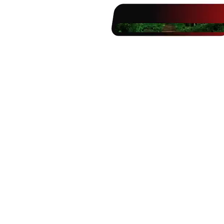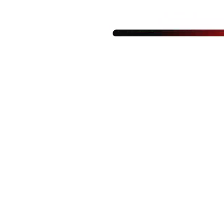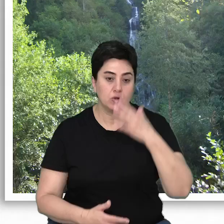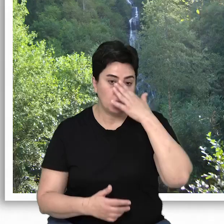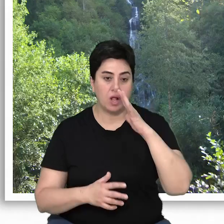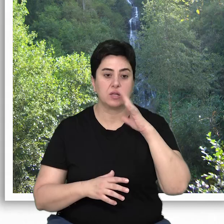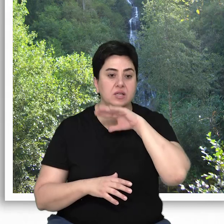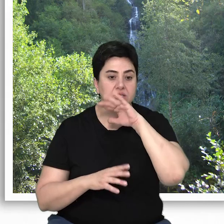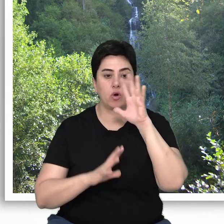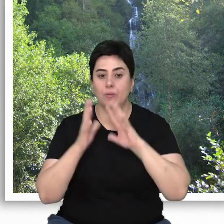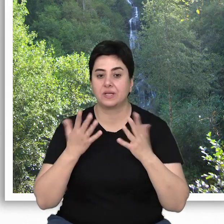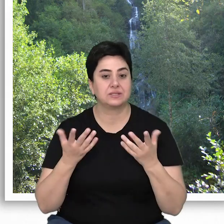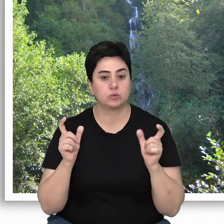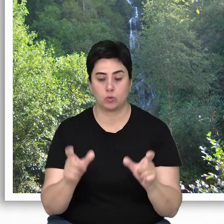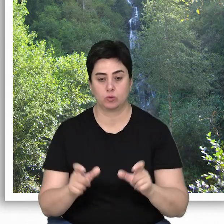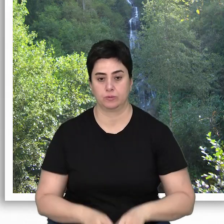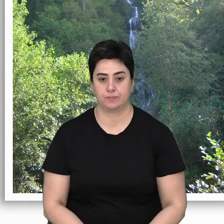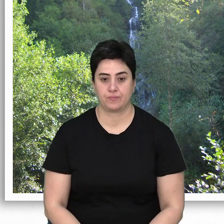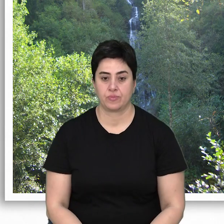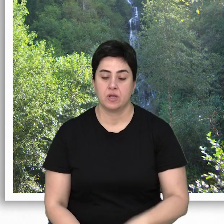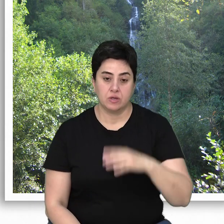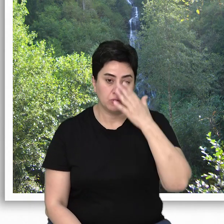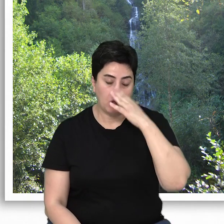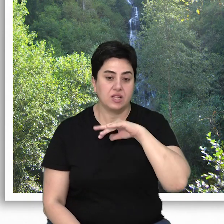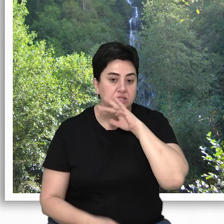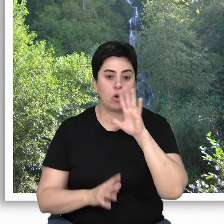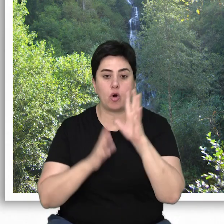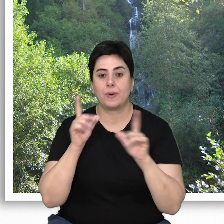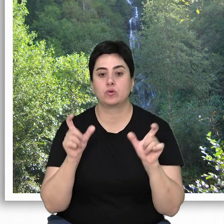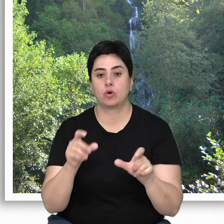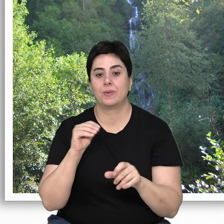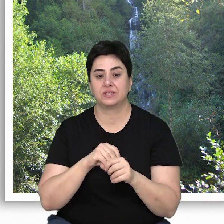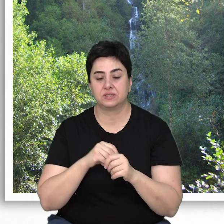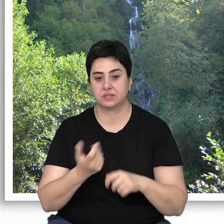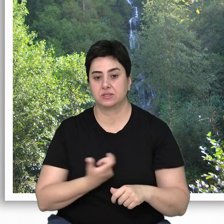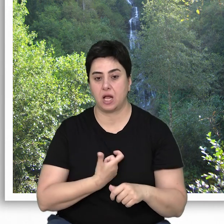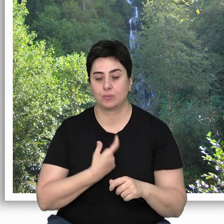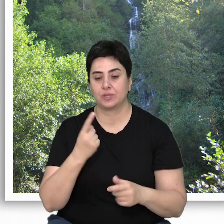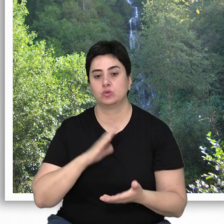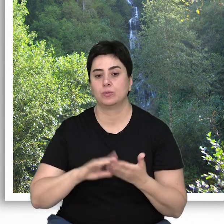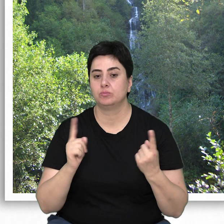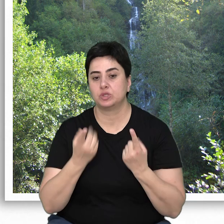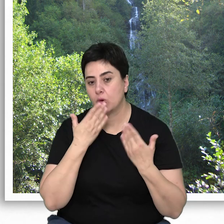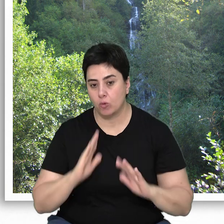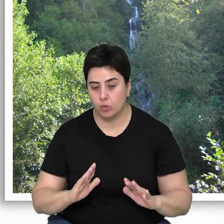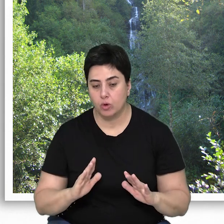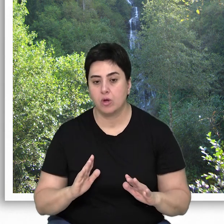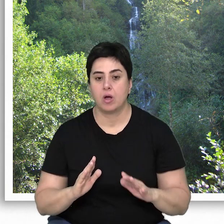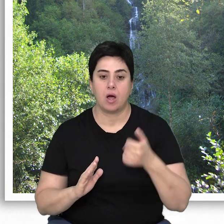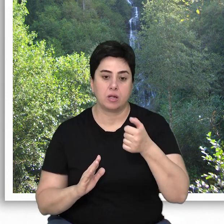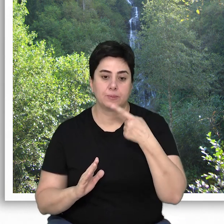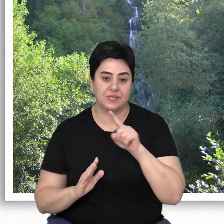Doğal yaşlı ormanlar nasıl korunuyor? Doğal yaşlı ormanları koruma altına alan yasal bir düzenleme bulunmuyor